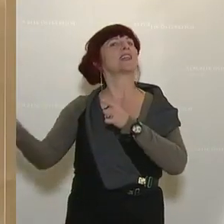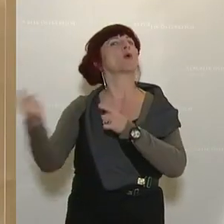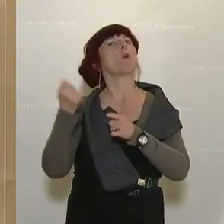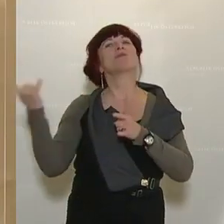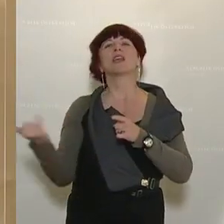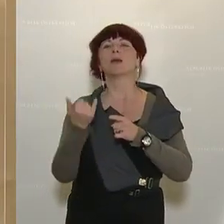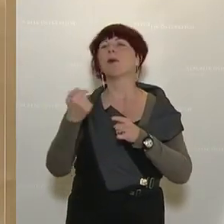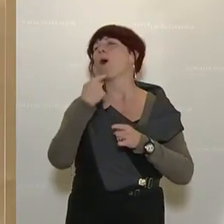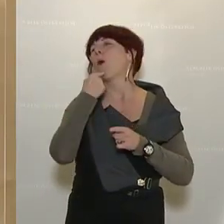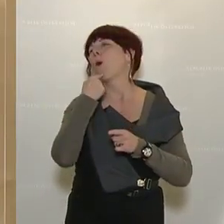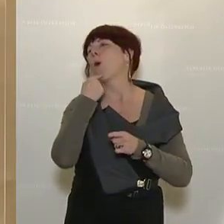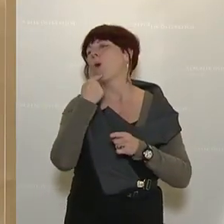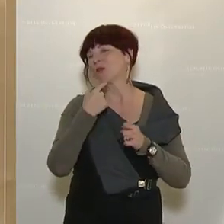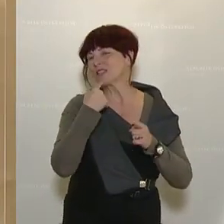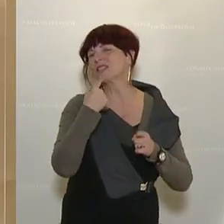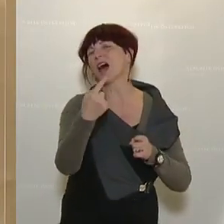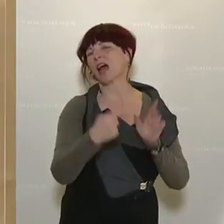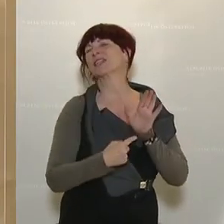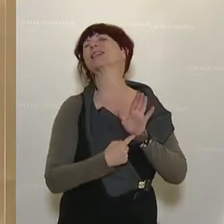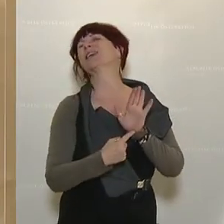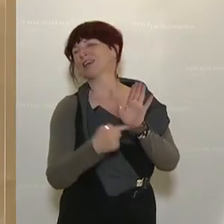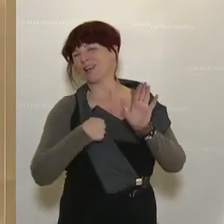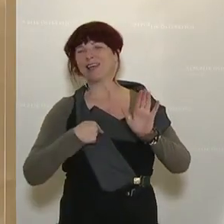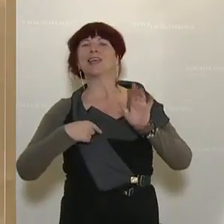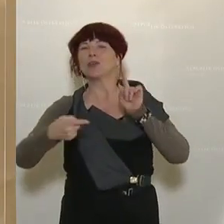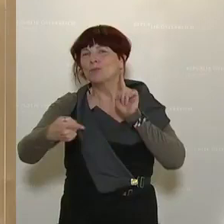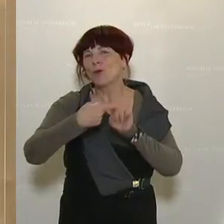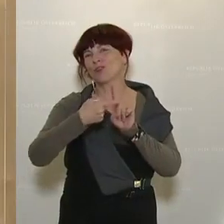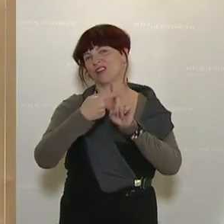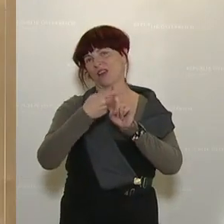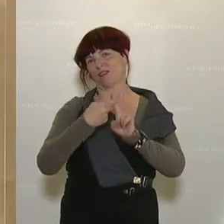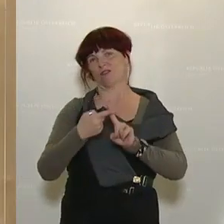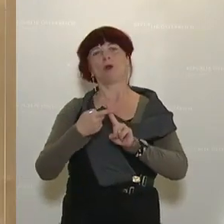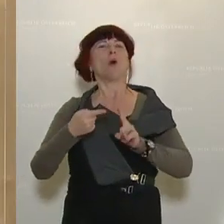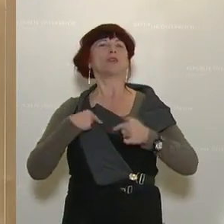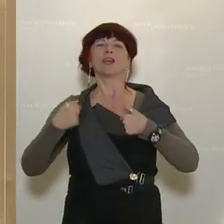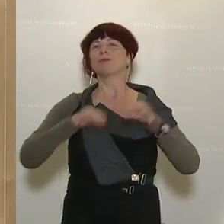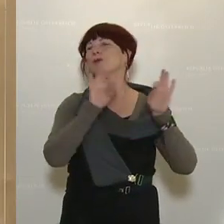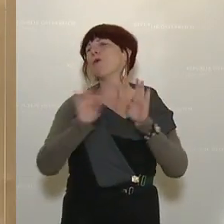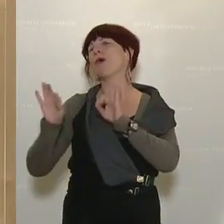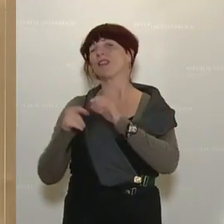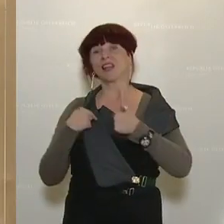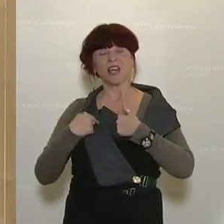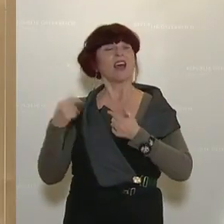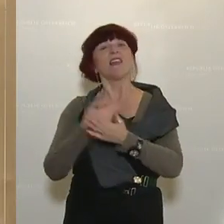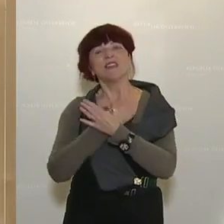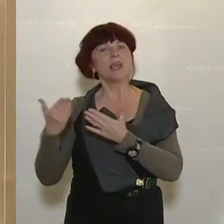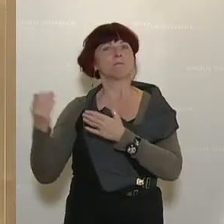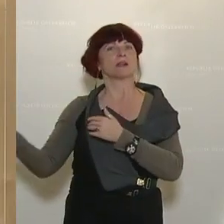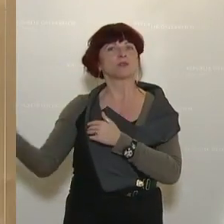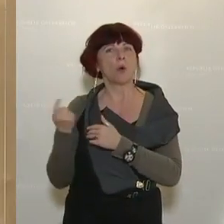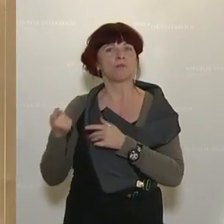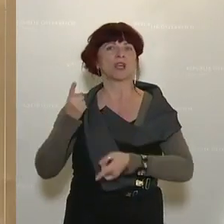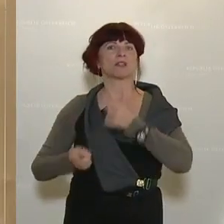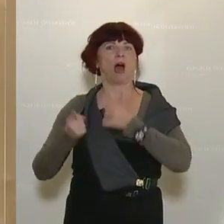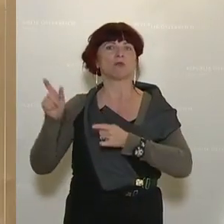daher und brezelt sich recht ordentlich und verträglich auf. Kein Diktator ist gekommen und hat gesagt, ich will euch Böses. Und seien wir